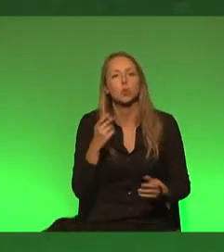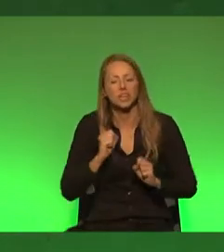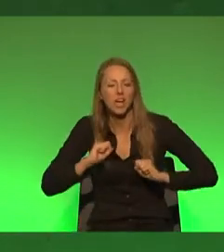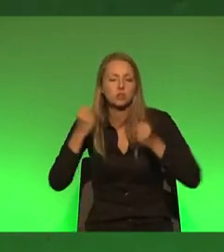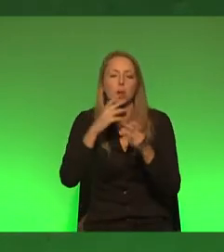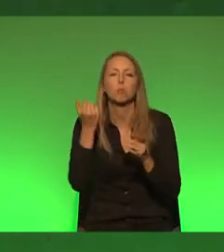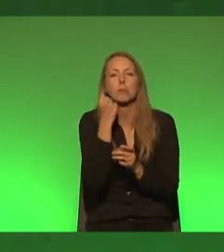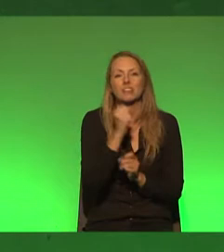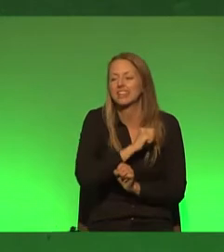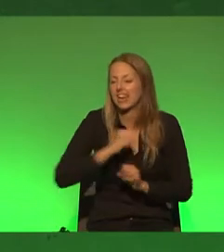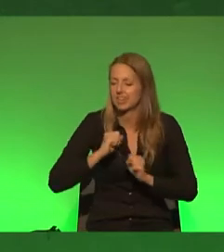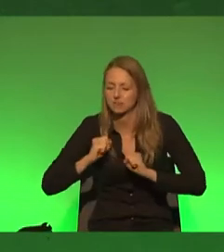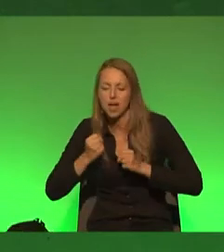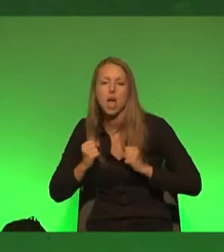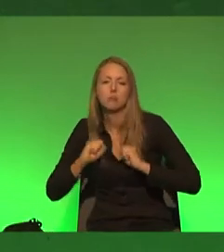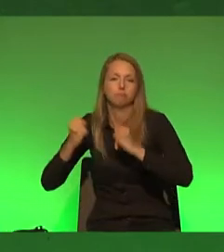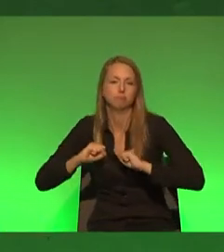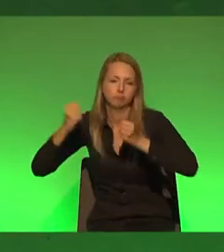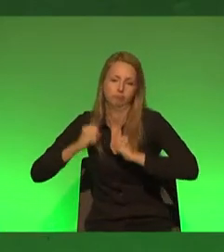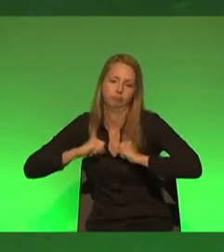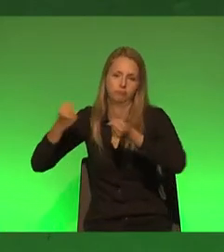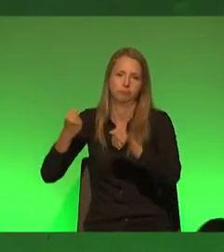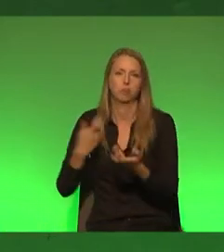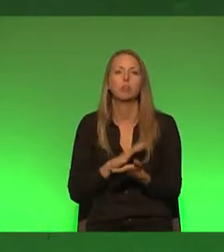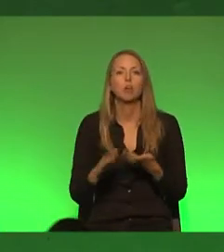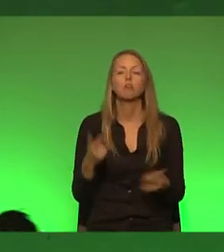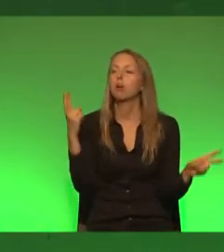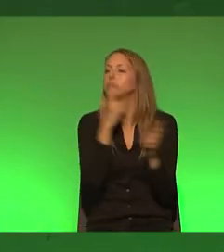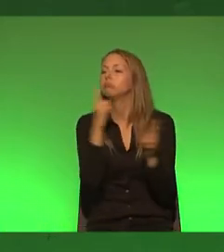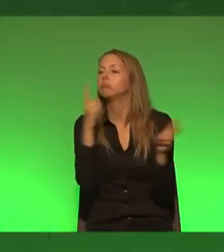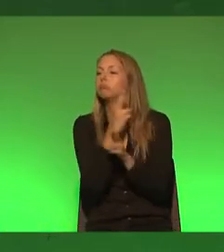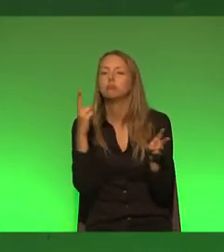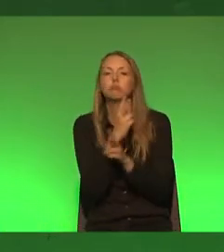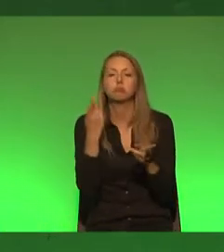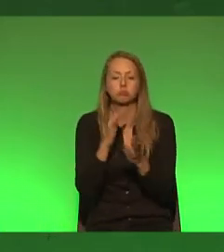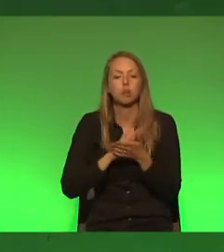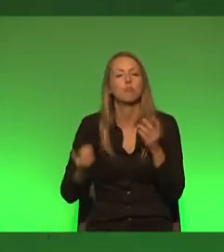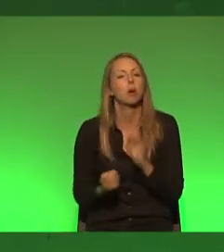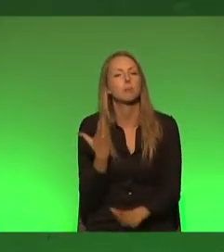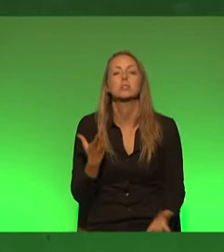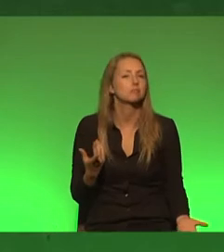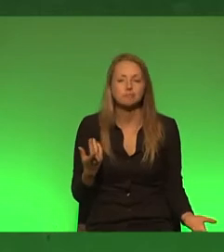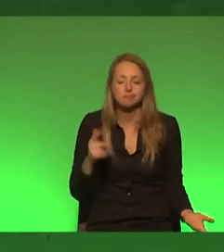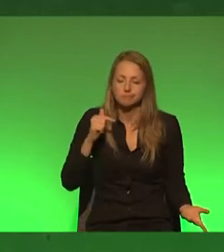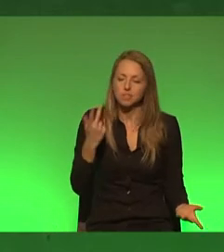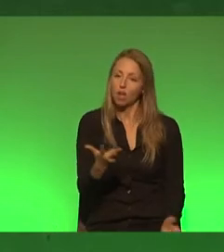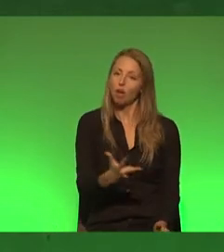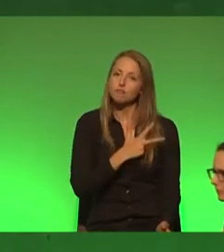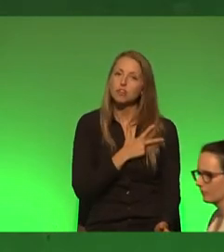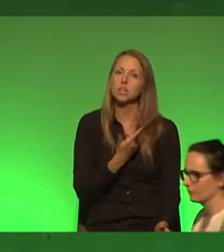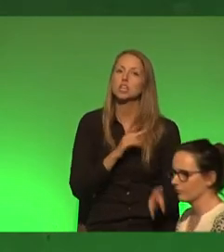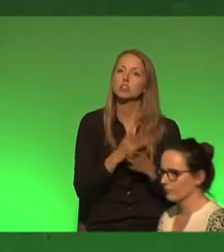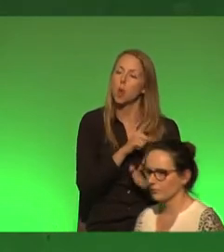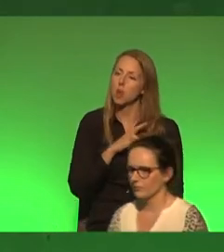Rechtsruck arbeiten. Und das ist nicht willkürlich, liebe Freundinnen und Freunde, das ist nicht was, was einfach so passiert ist, sondern das ist wirklich von